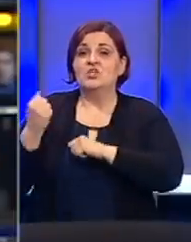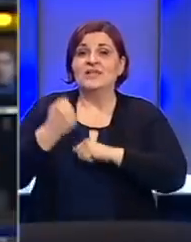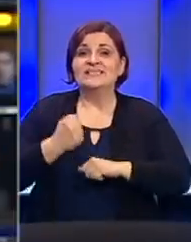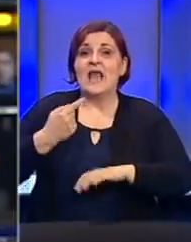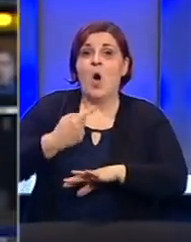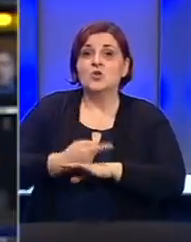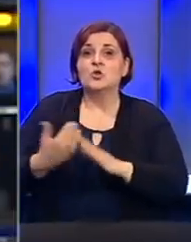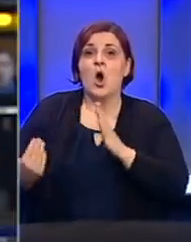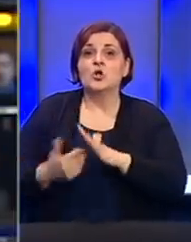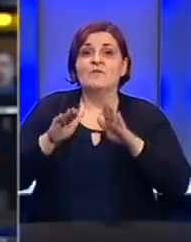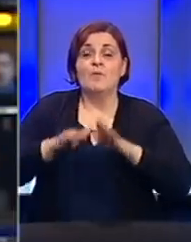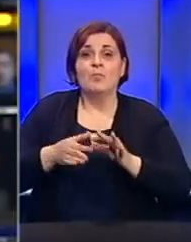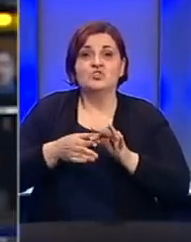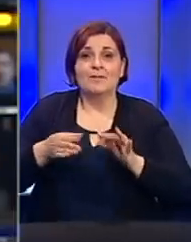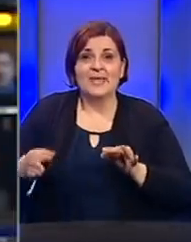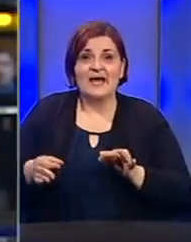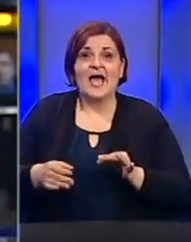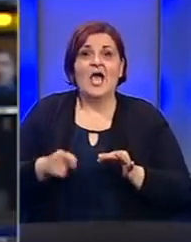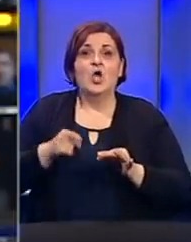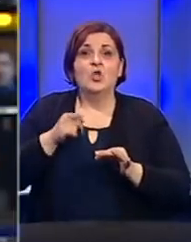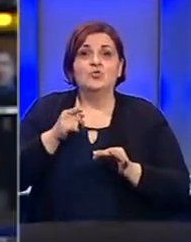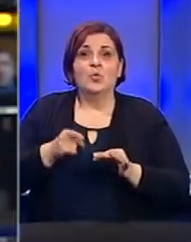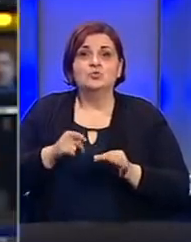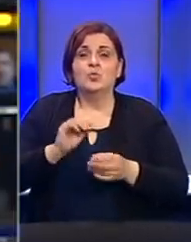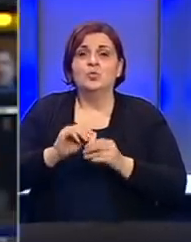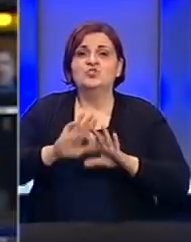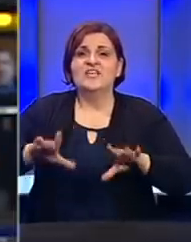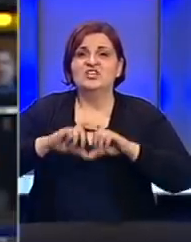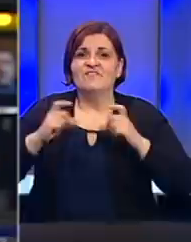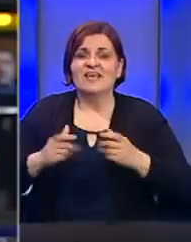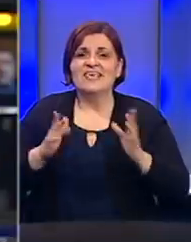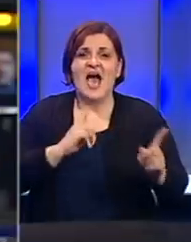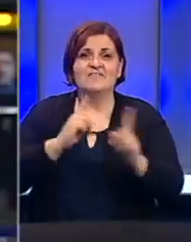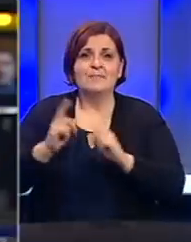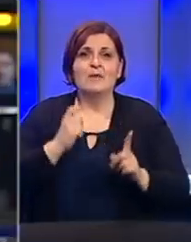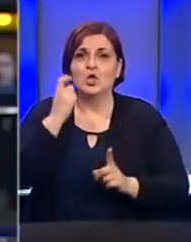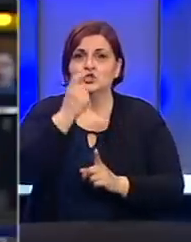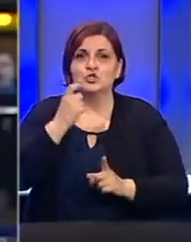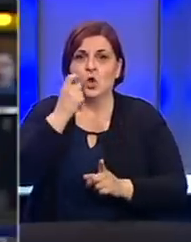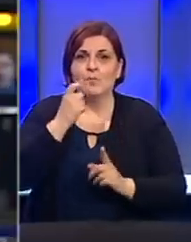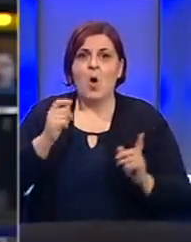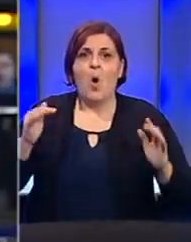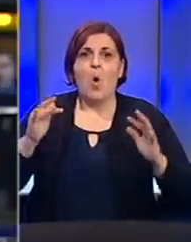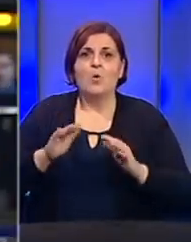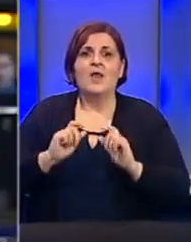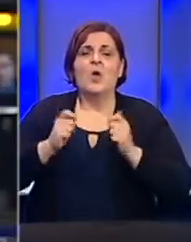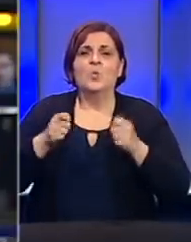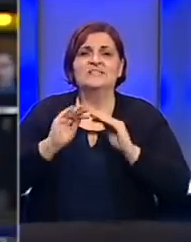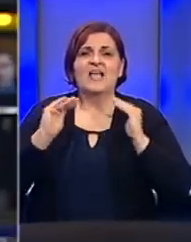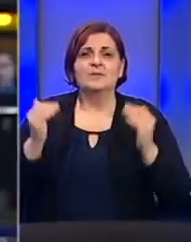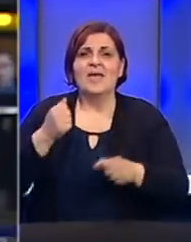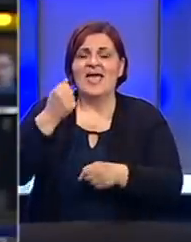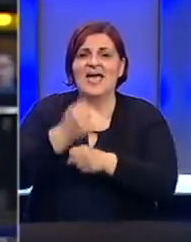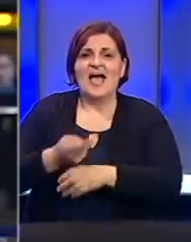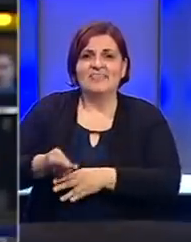biti donesena odluka o novim popuštanjima mjera. Tu su uključeni vrtići, javni prijevoz stomatolozi, okupljanja u zatvorenim